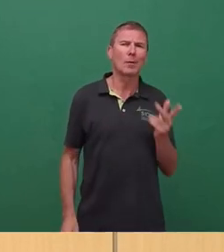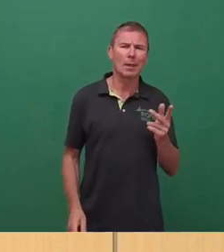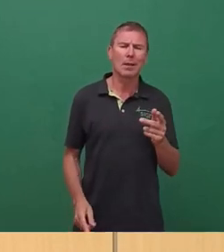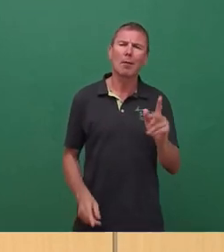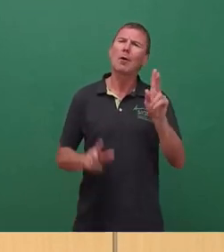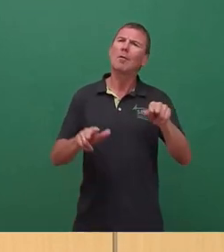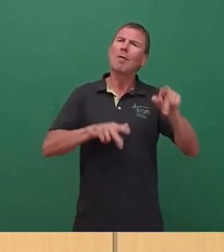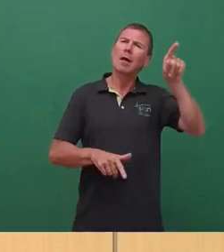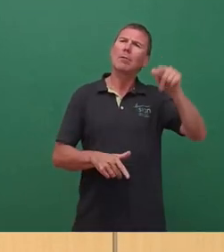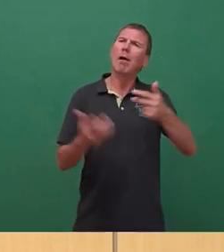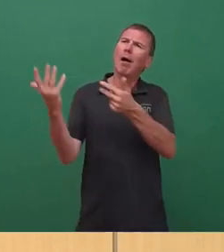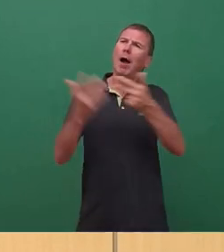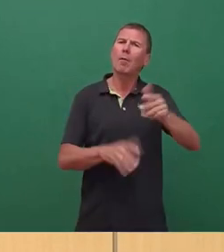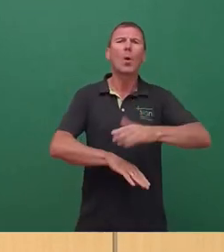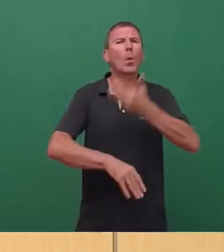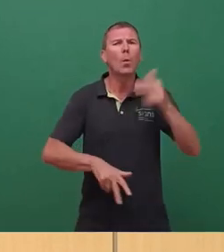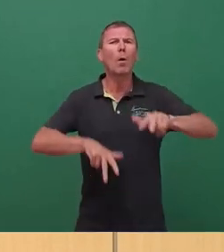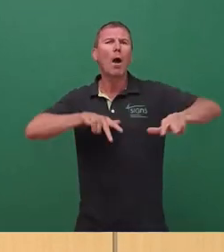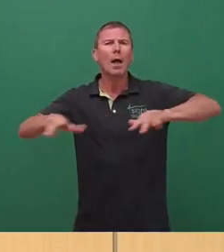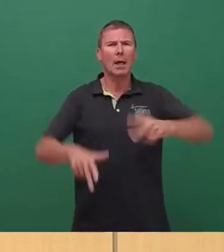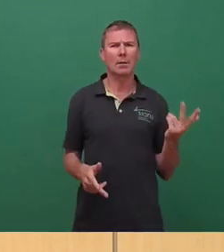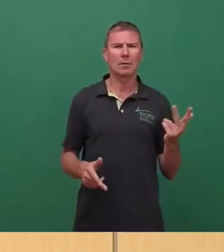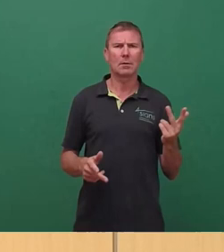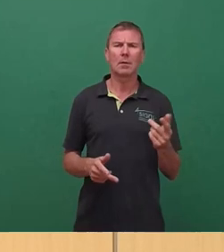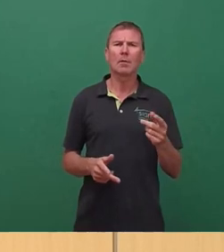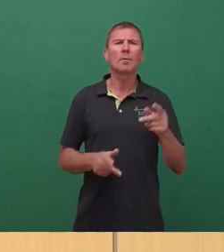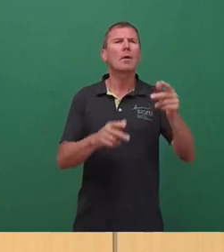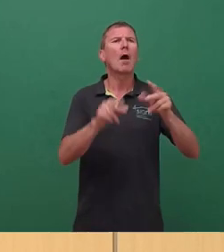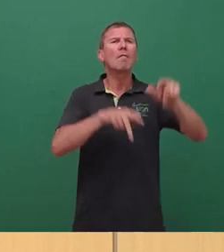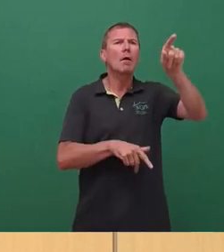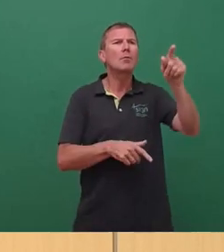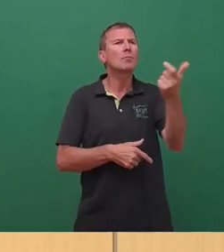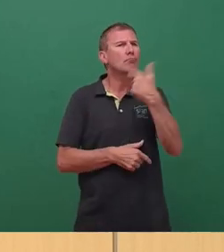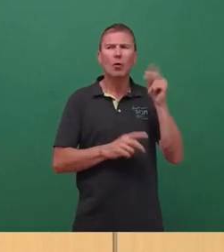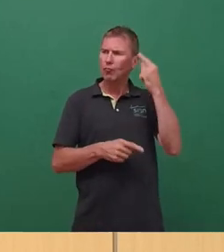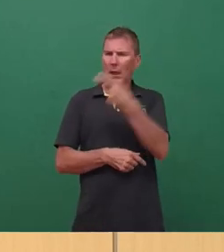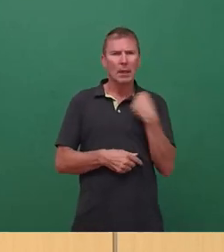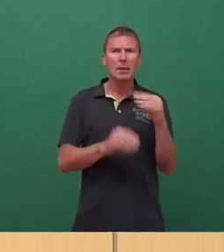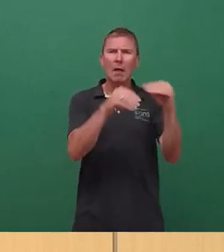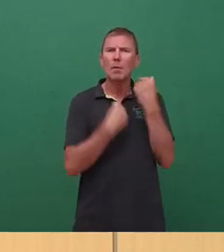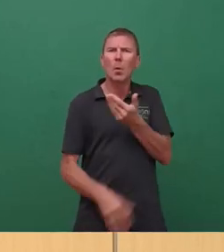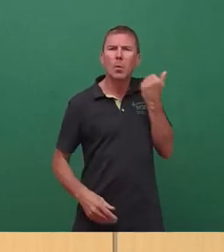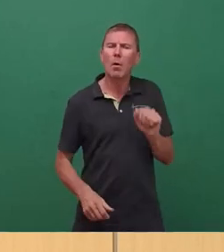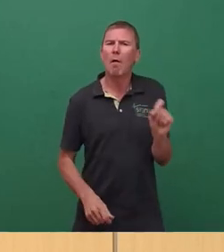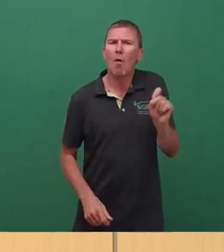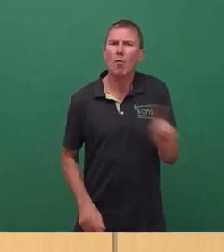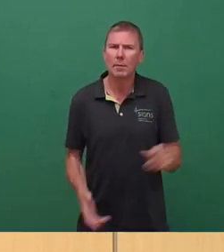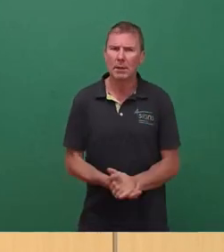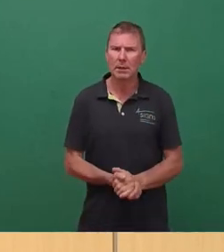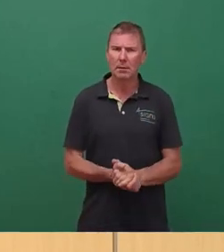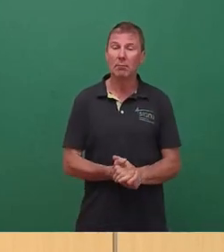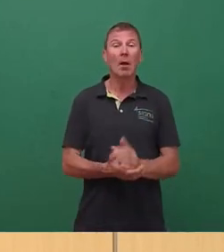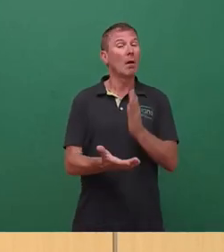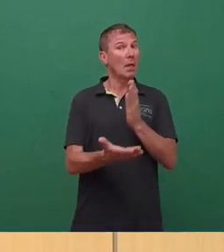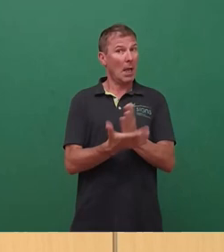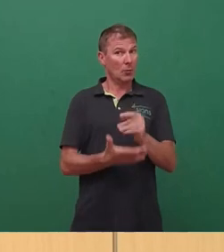reagiert? Warum hat die Verwaltung in den acht Wochen die Stadträte nicht vorab informiert? Über die Auswirkungen, die die getroffene Entscheidung auf die Umsetzung